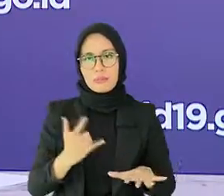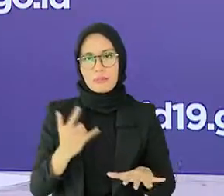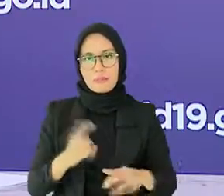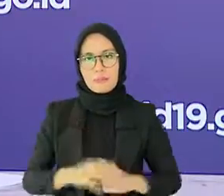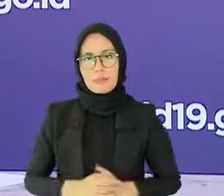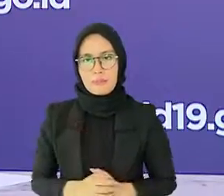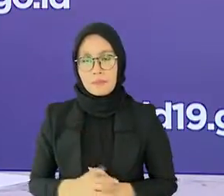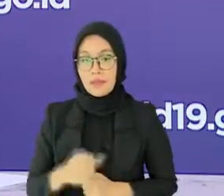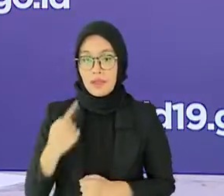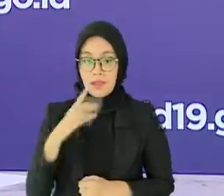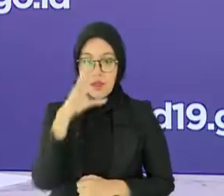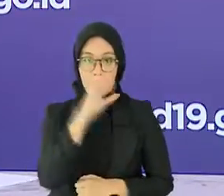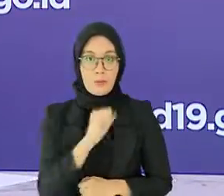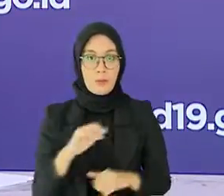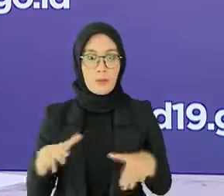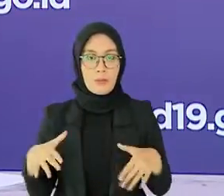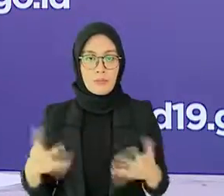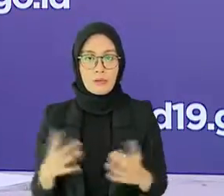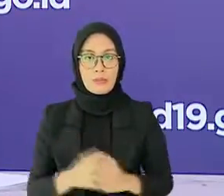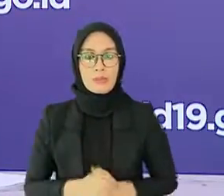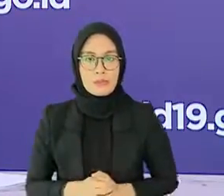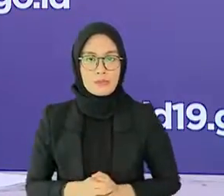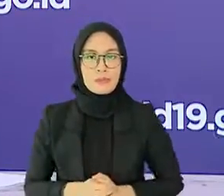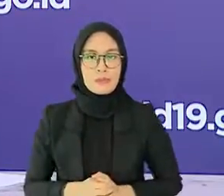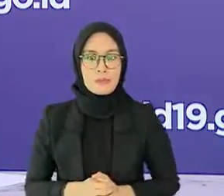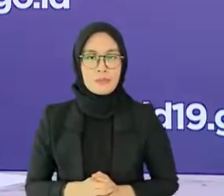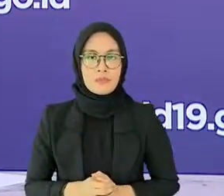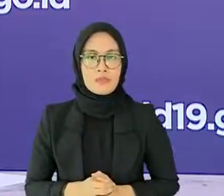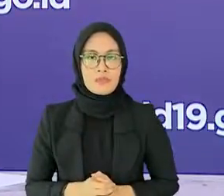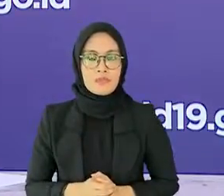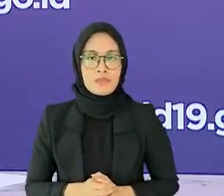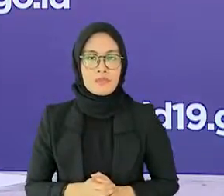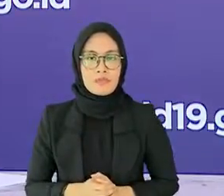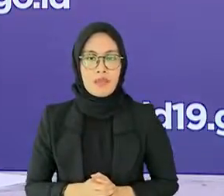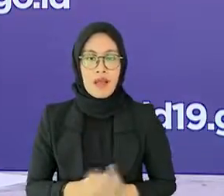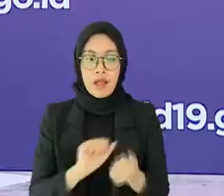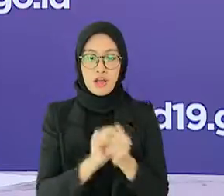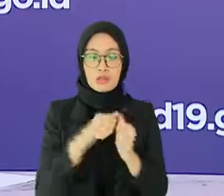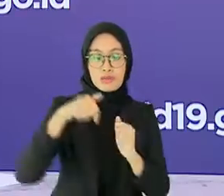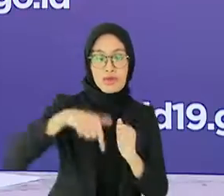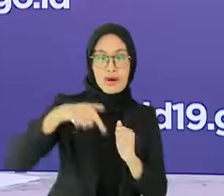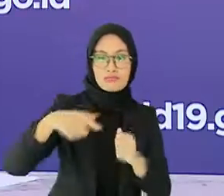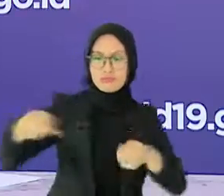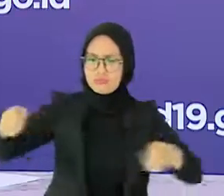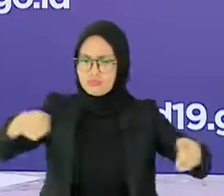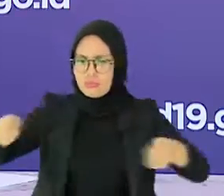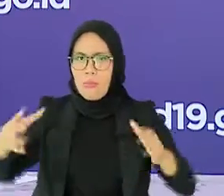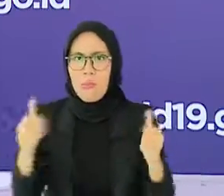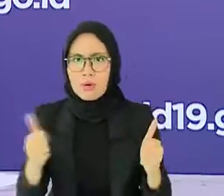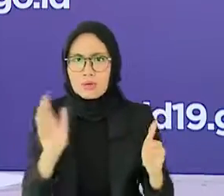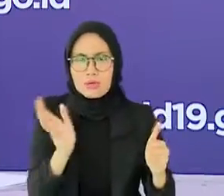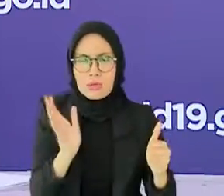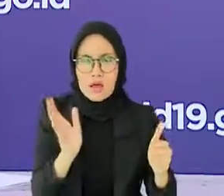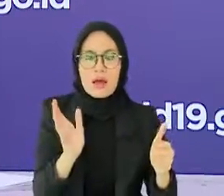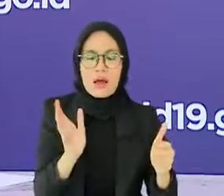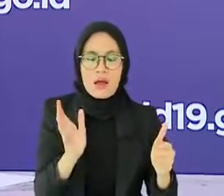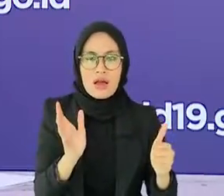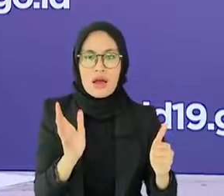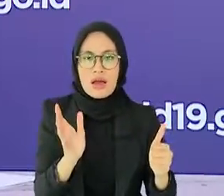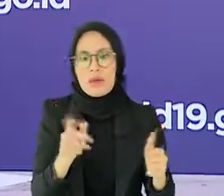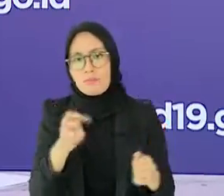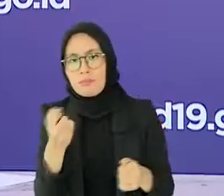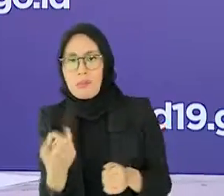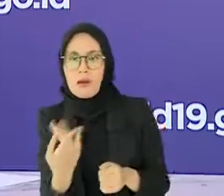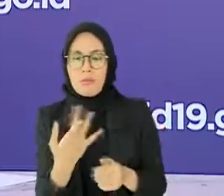mengetahui bersama bahwa dengan modal kasus yang cukup terkendali saat ini pemerintah telah merelaksasi pengaturan di